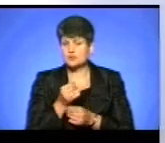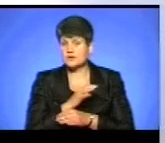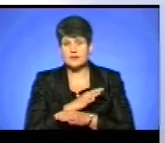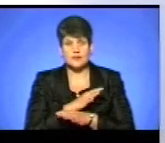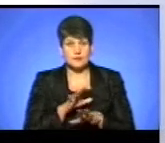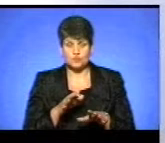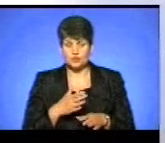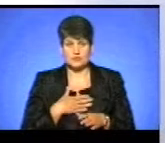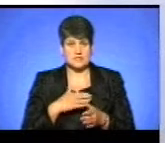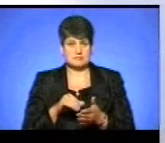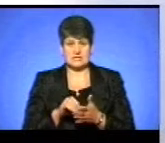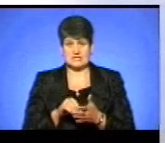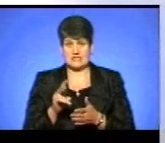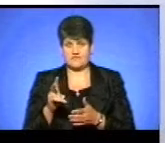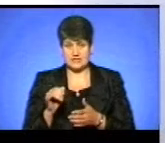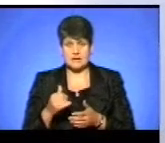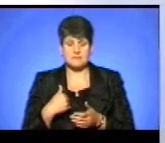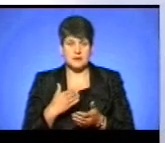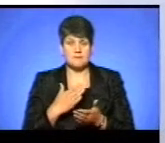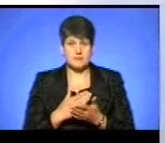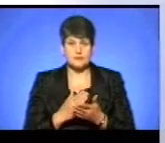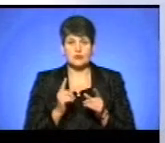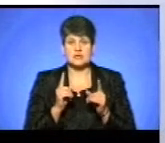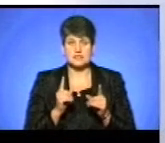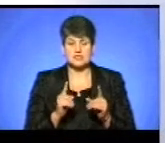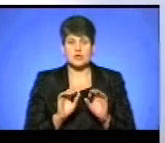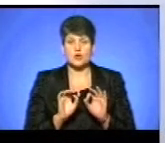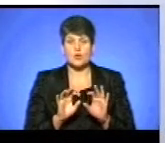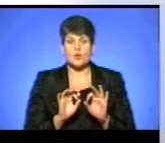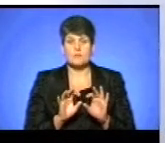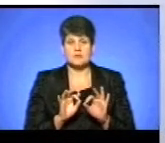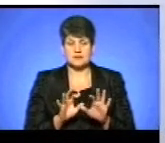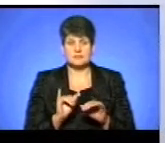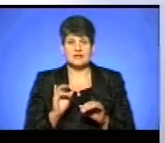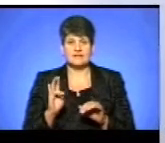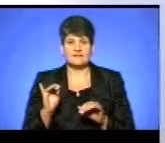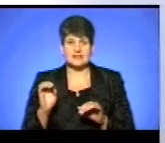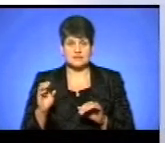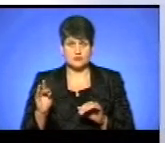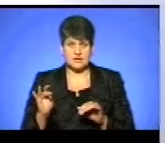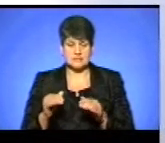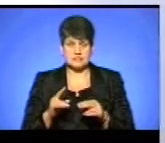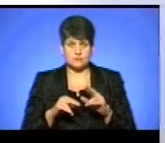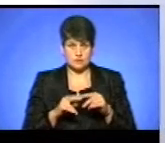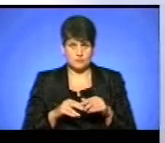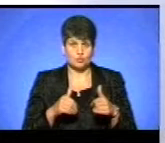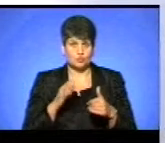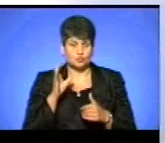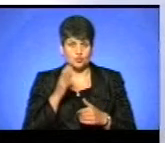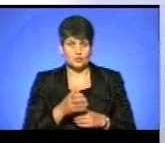буде у нас сьогодні представника. Ми маємо лише коментар представника інвестора забудови. Пропонуємо послухати.